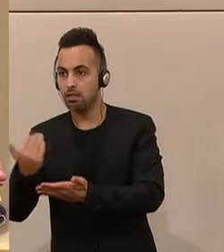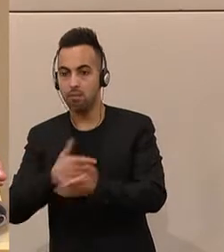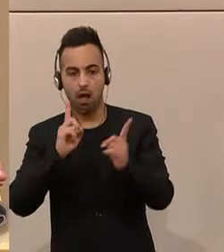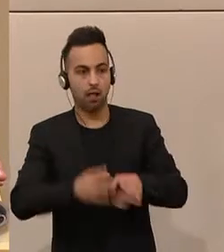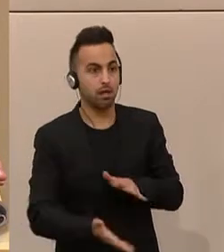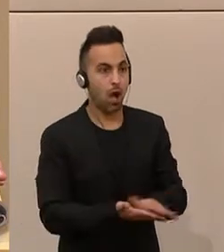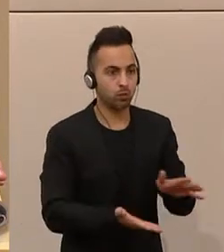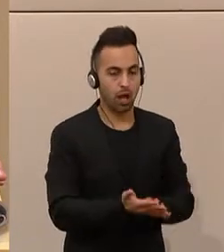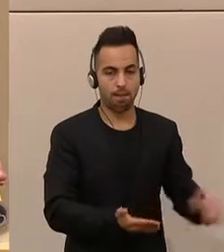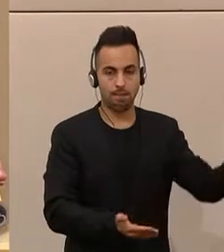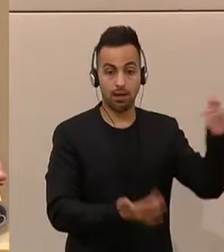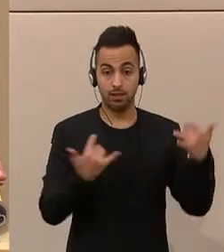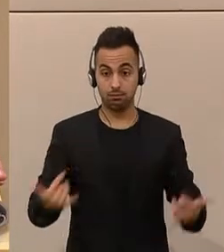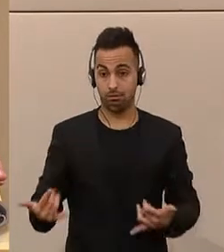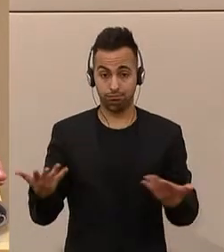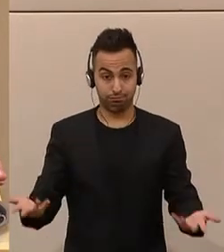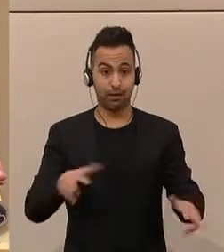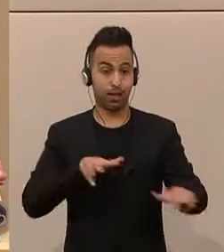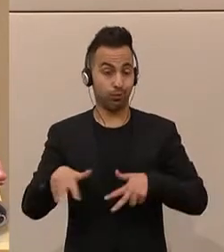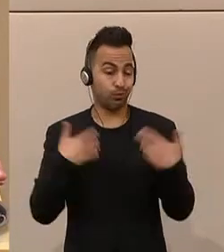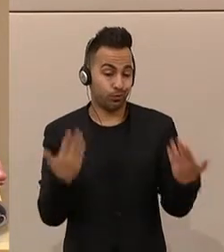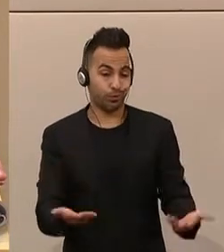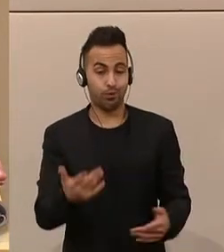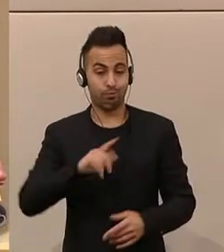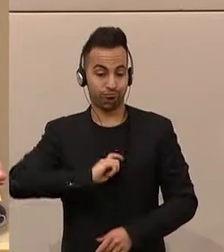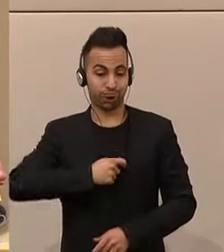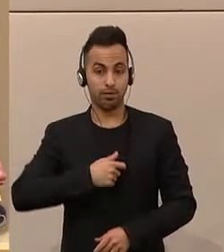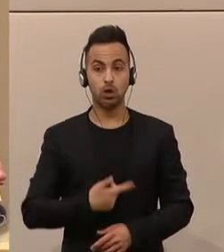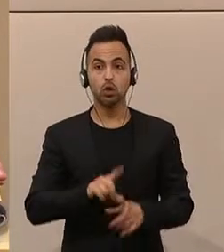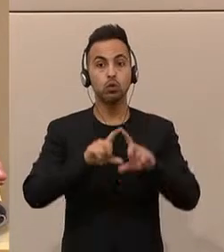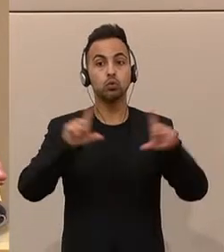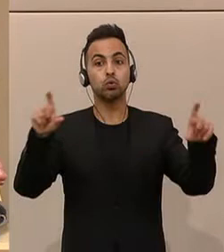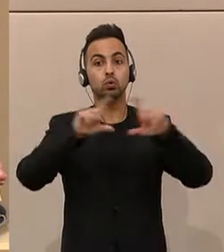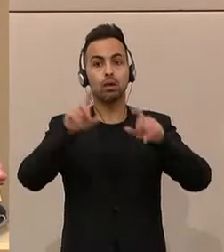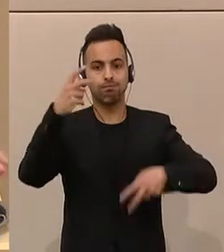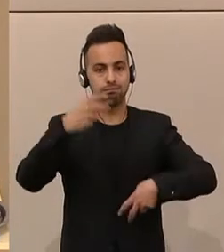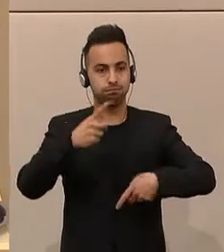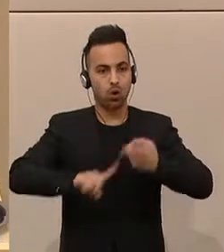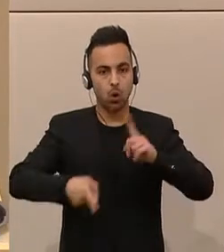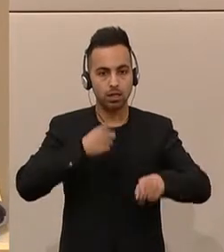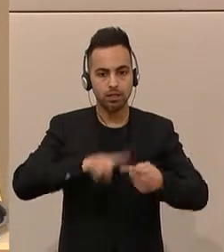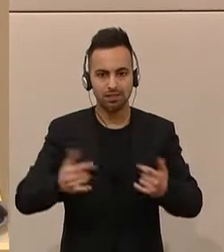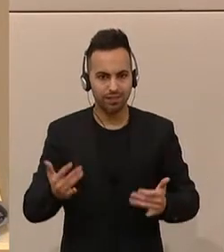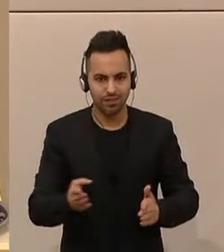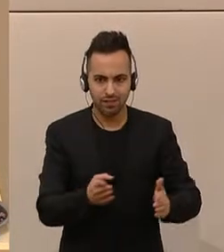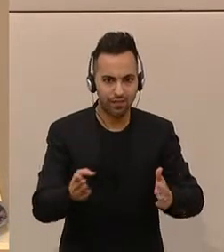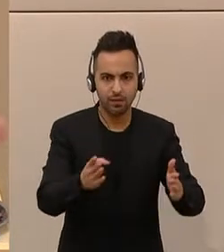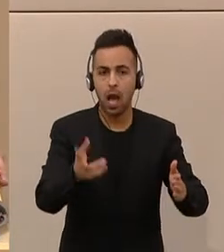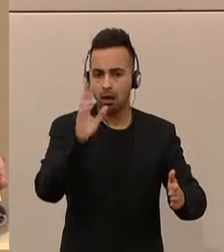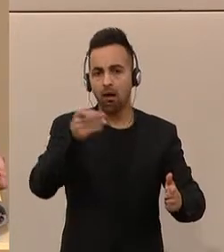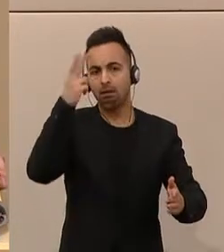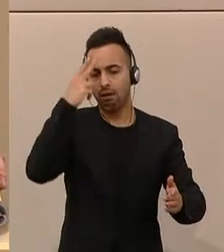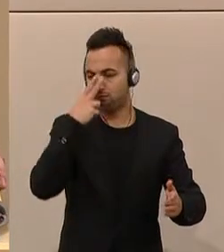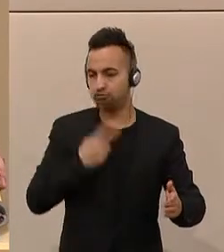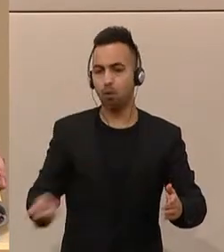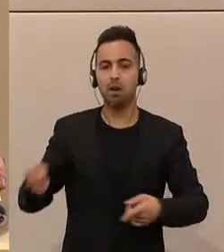Bundesregierung. Und wo eine Schuldenpolitik hinführen kann, das hat man auch in der EU gesehen, beim Beispiel Griechenland. Wir